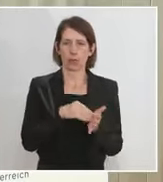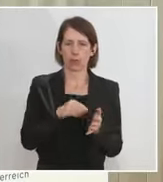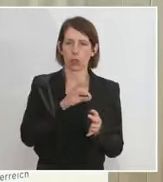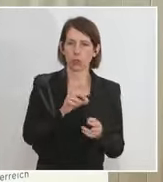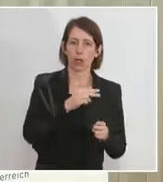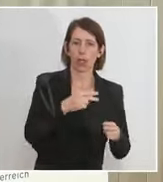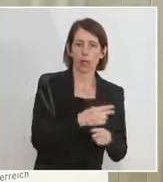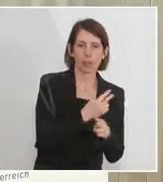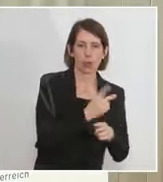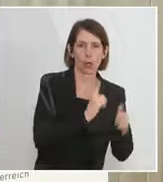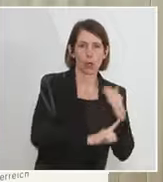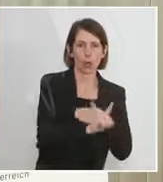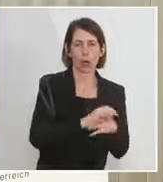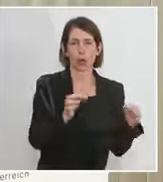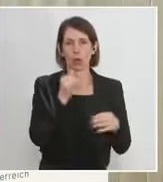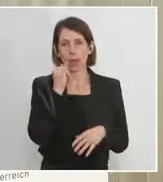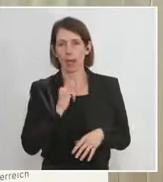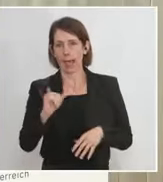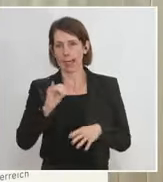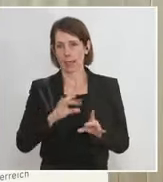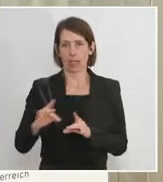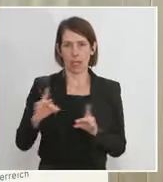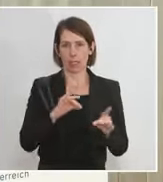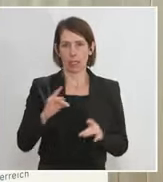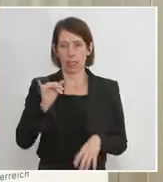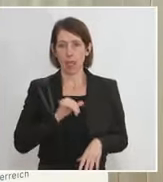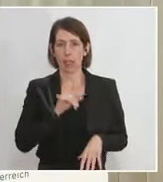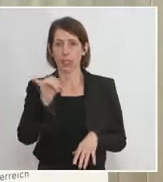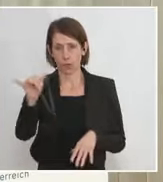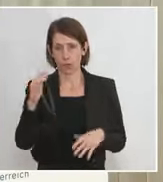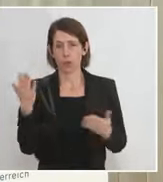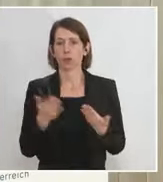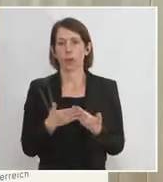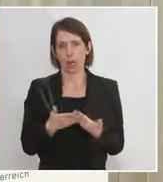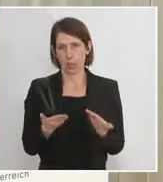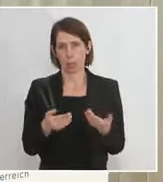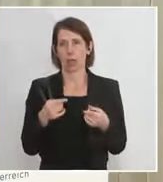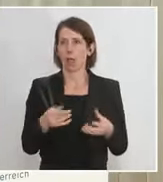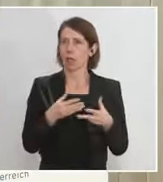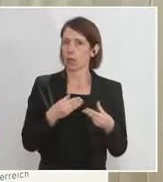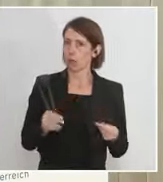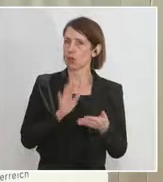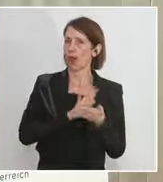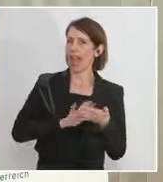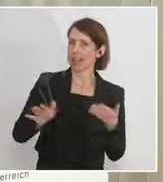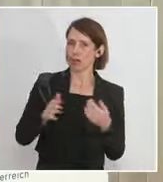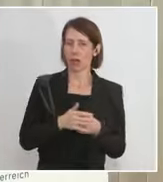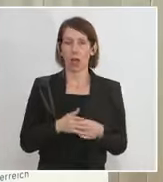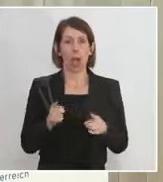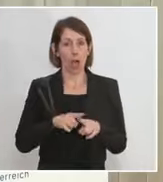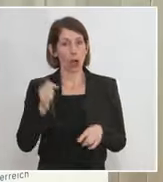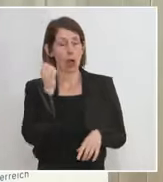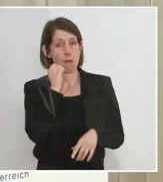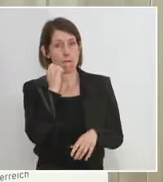oder für Reisetätigkeiten ins Flugzeug etc. Diese Lösung ist einfach, ist rasch, ist fälschungssicher im